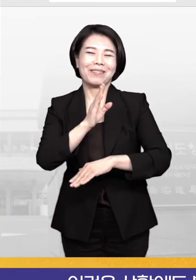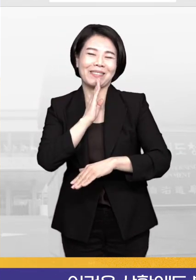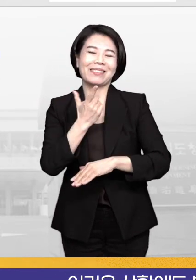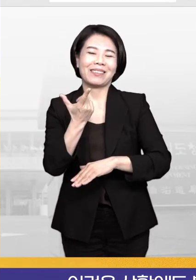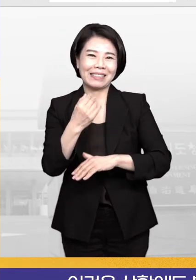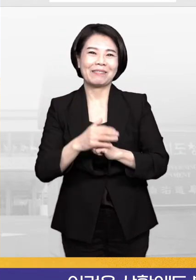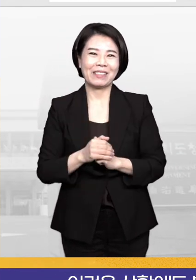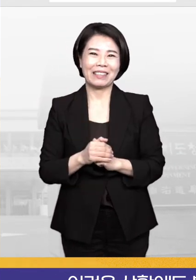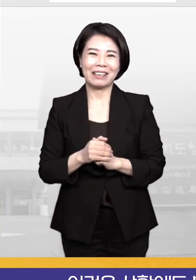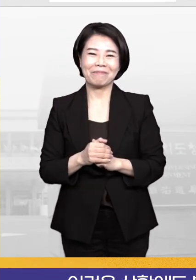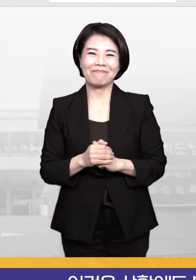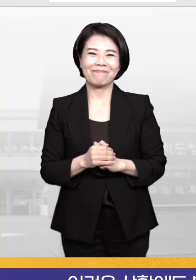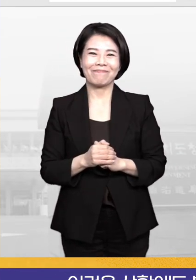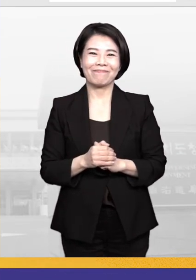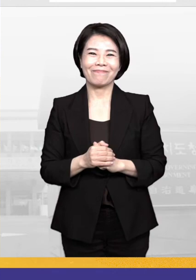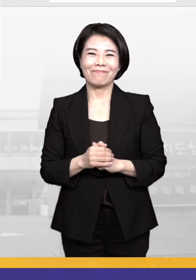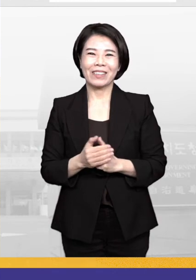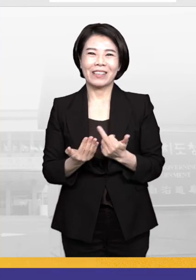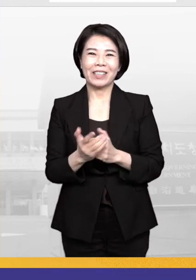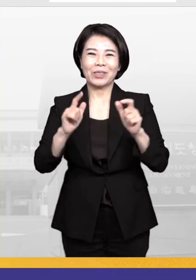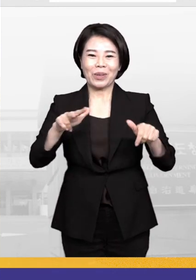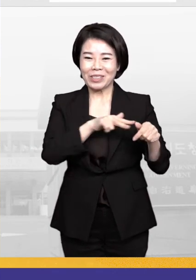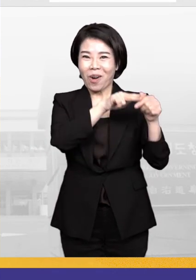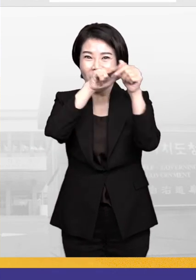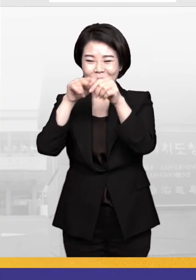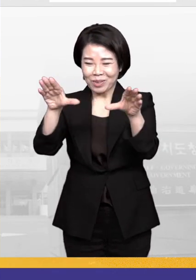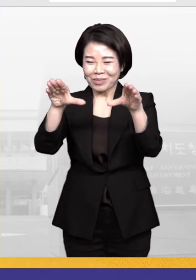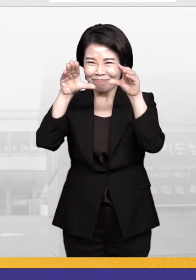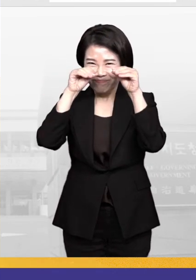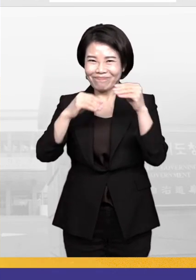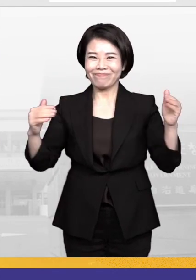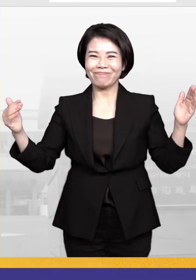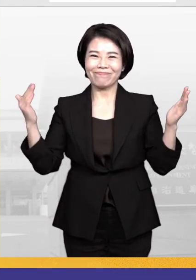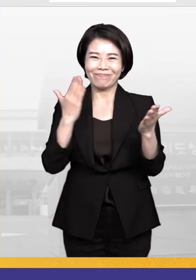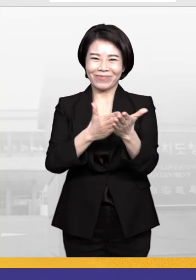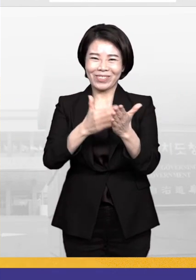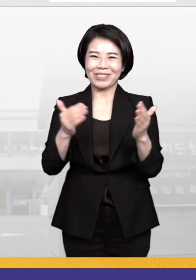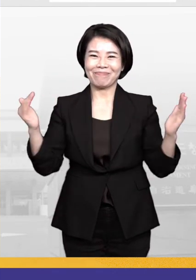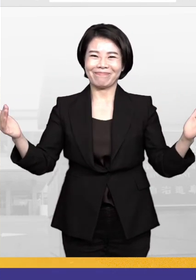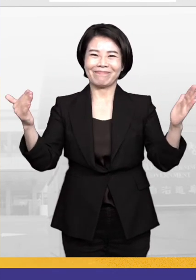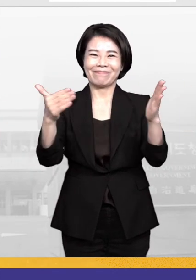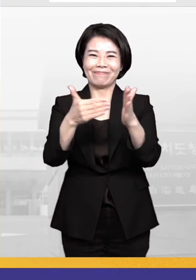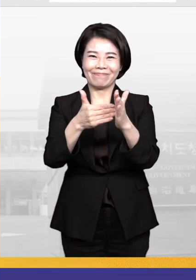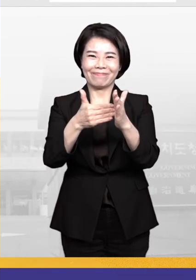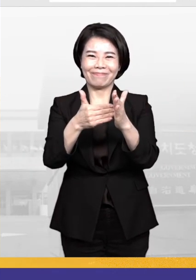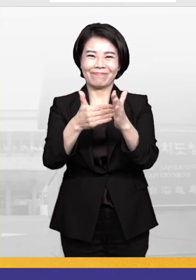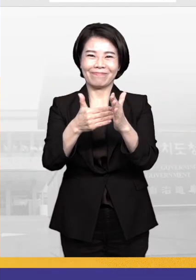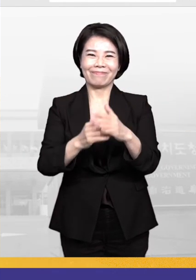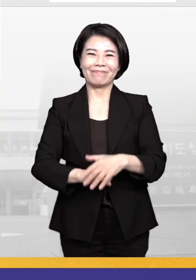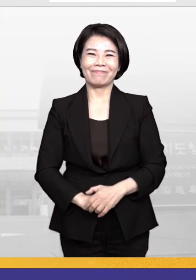싶습니다. 제주의 모든 정보를 한눈에 몬당뉴스 시즌2였습니다.